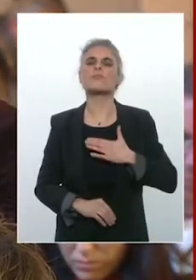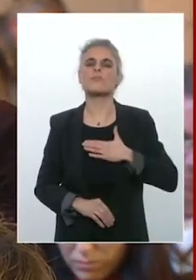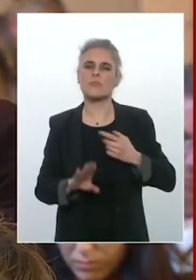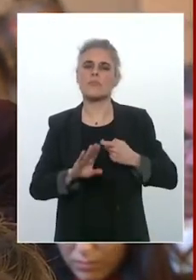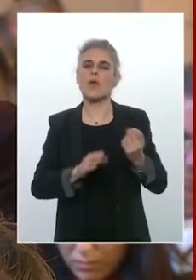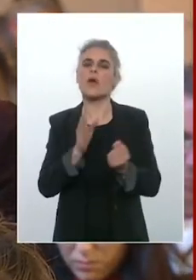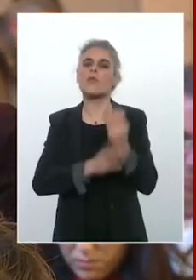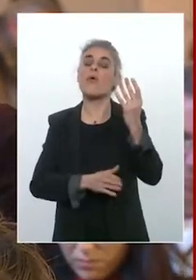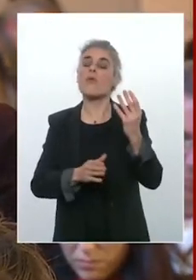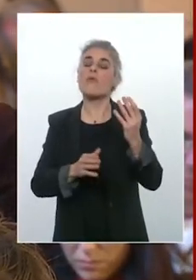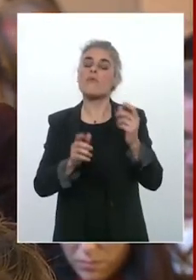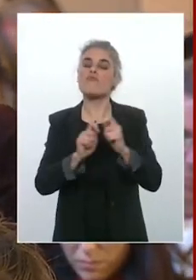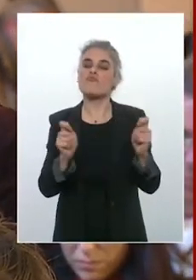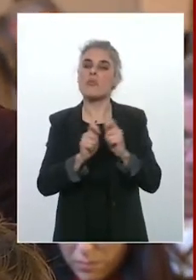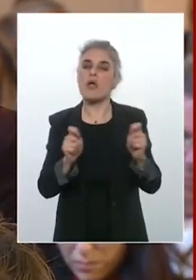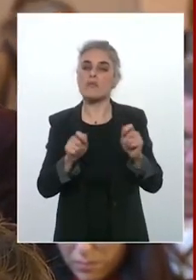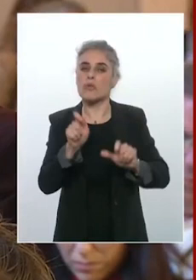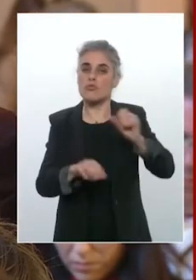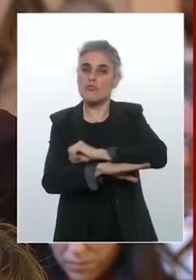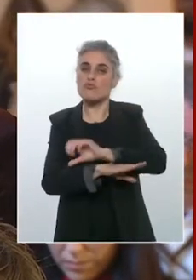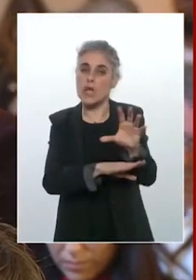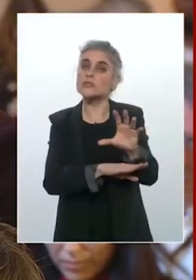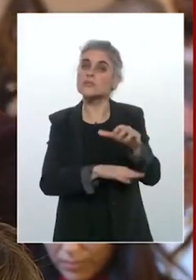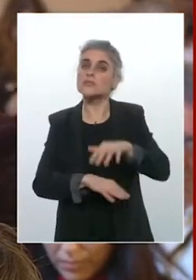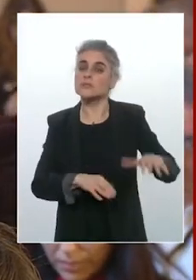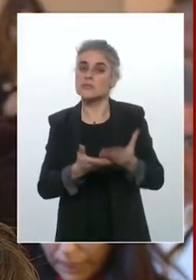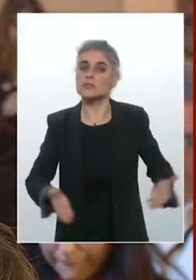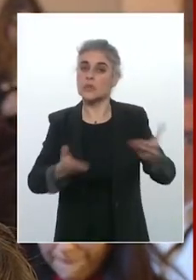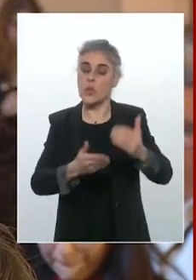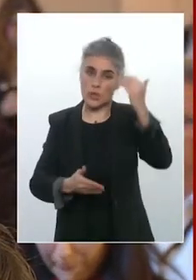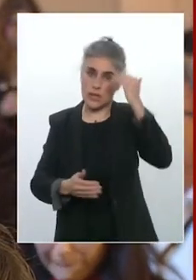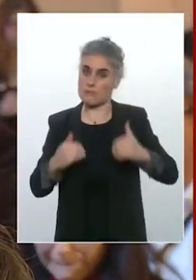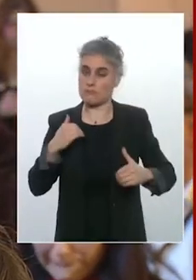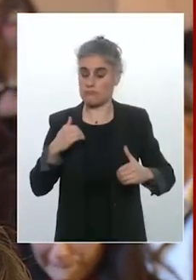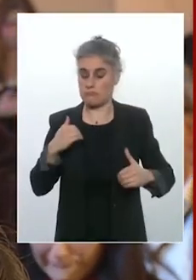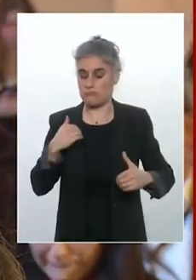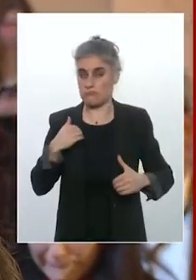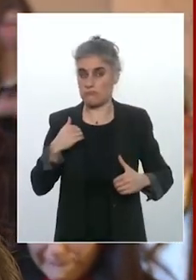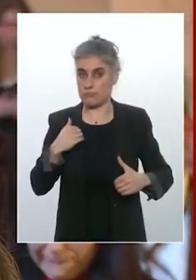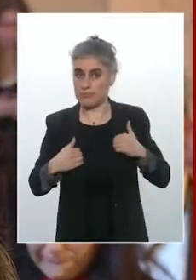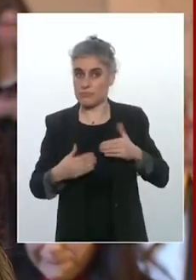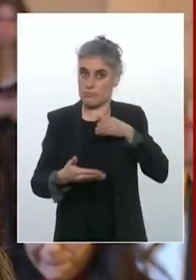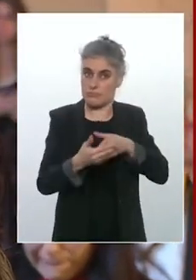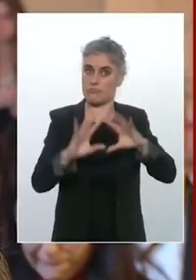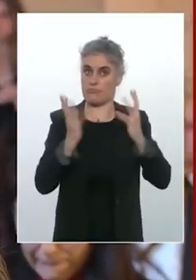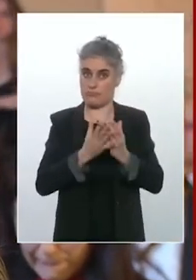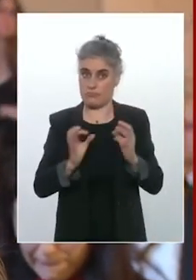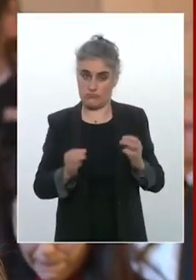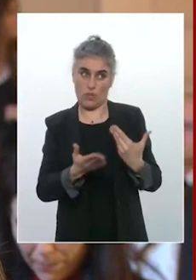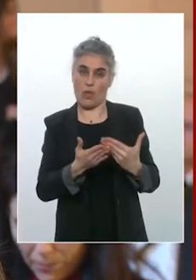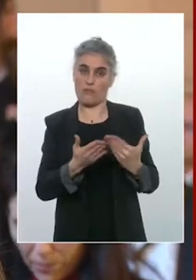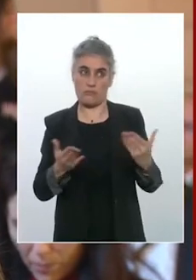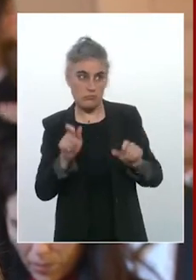la stratégie TND avance depuis 2018 et qu'il est possible d'entreprendre quand on est autiste, 10 ou TDAH aujourd'hui en France.